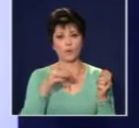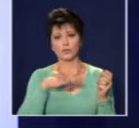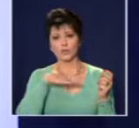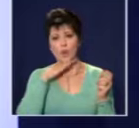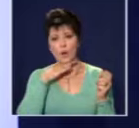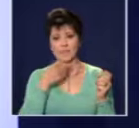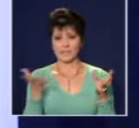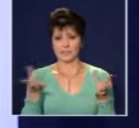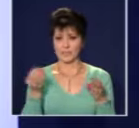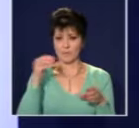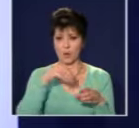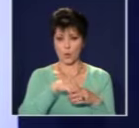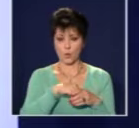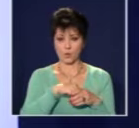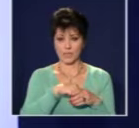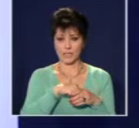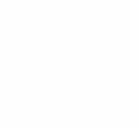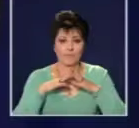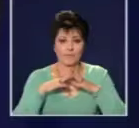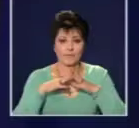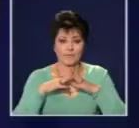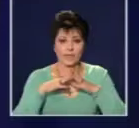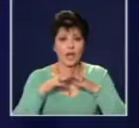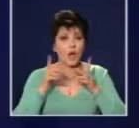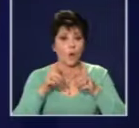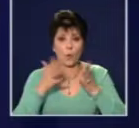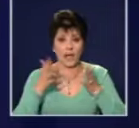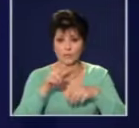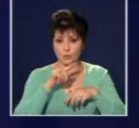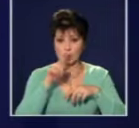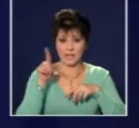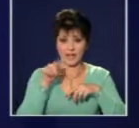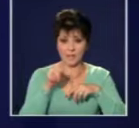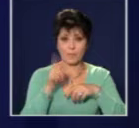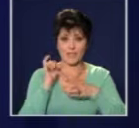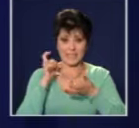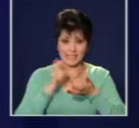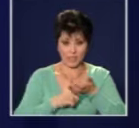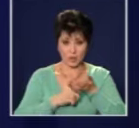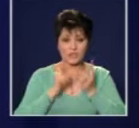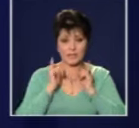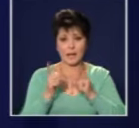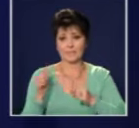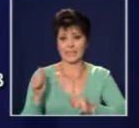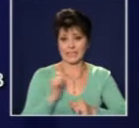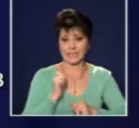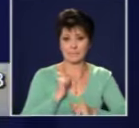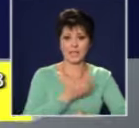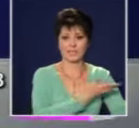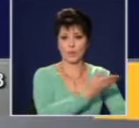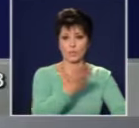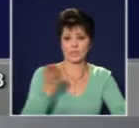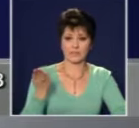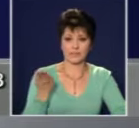взима участие и да доведе до това състояние на КАТЕБ. Когато става въпрос за закона и трябва да се пазат от всички. Имаме